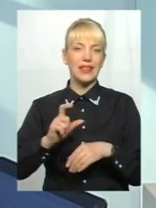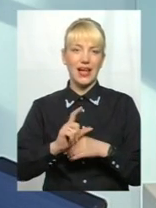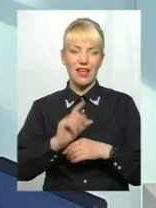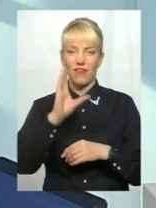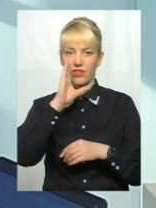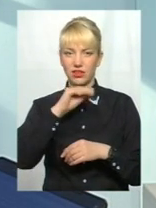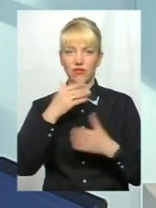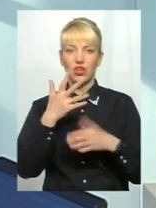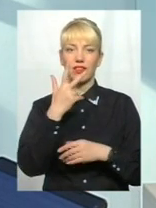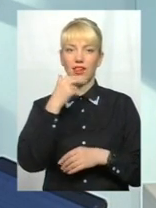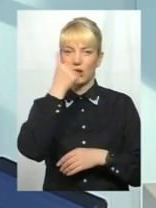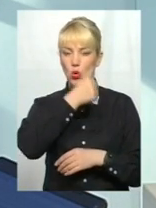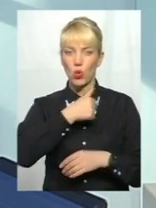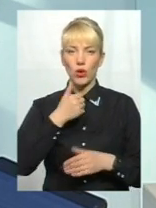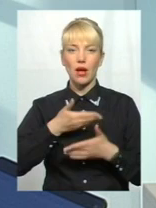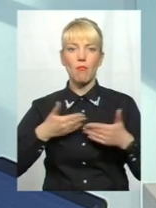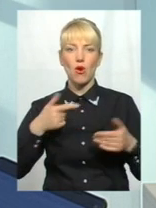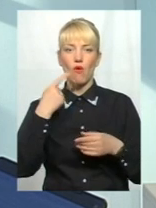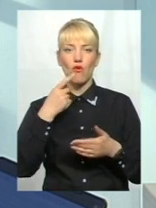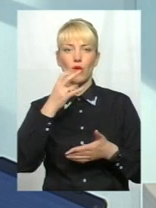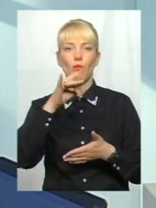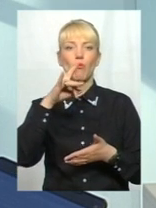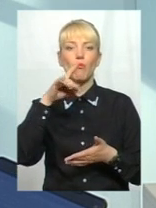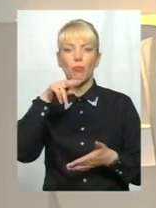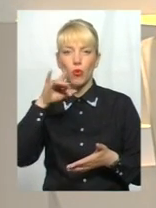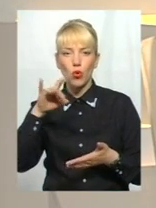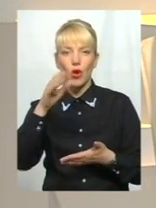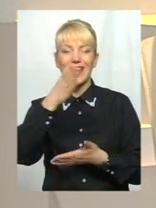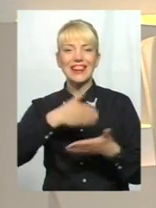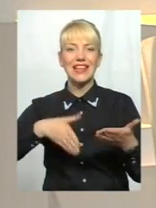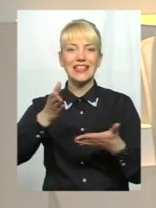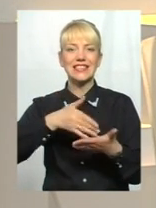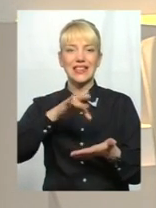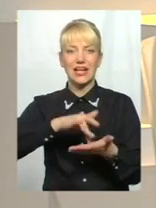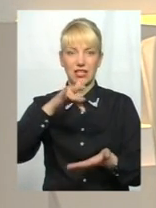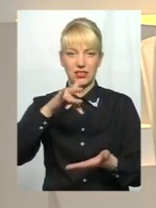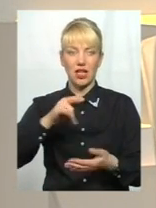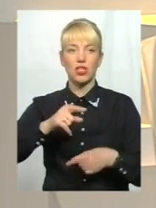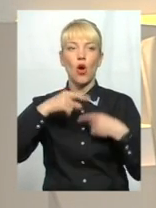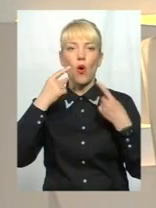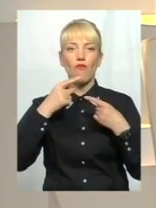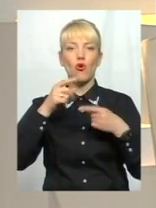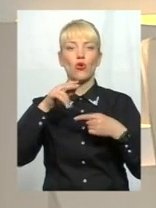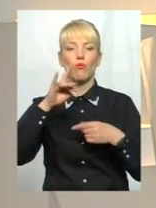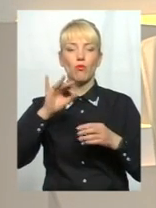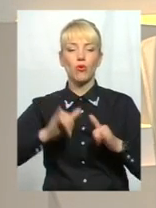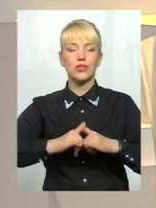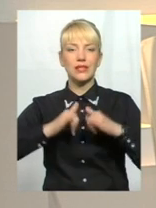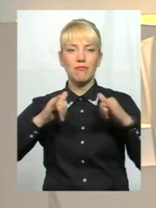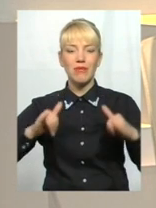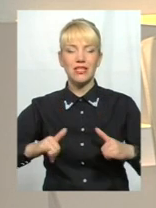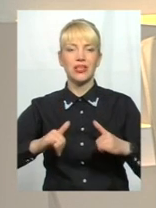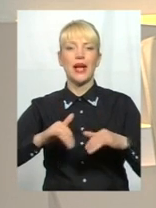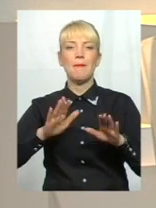вже три роки ми говоримо про децентралізацію. Говоримо про збільшення місцевих бюджетів,